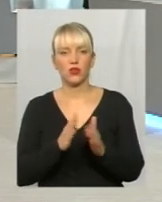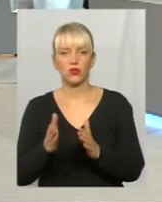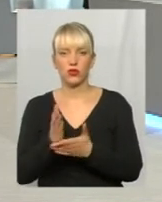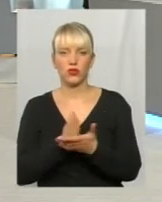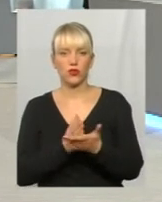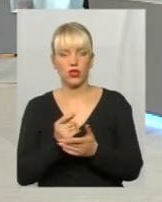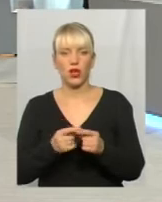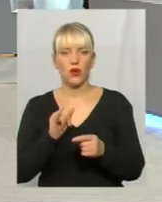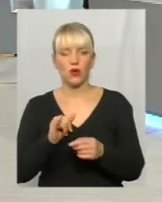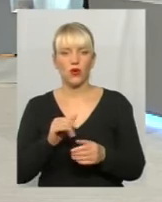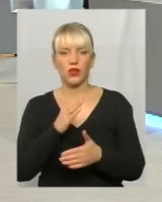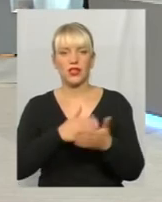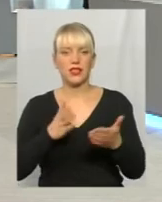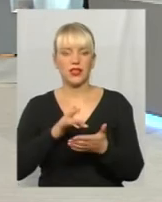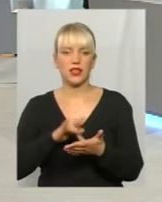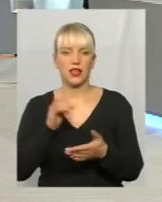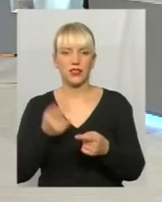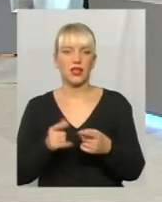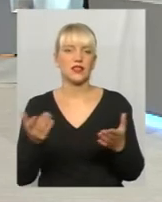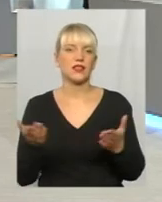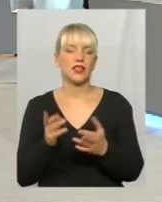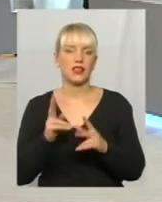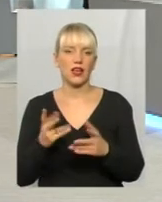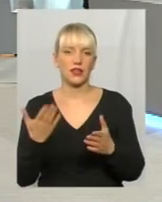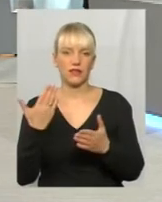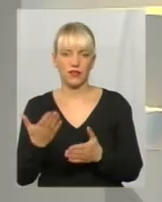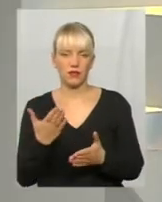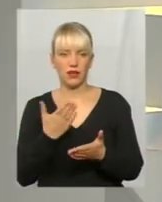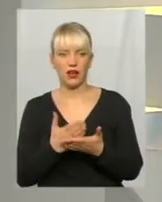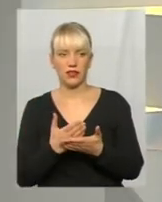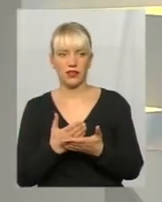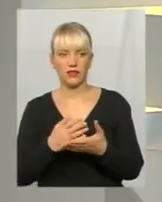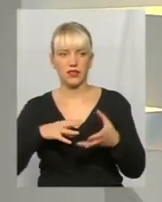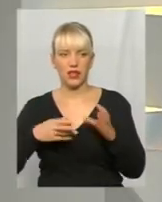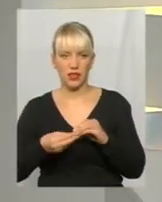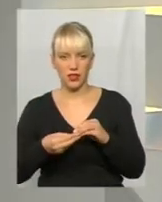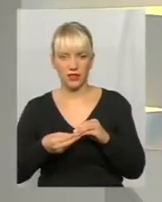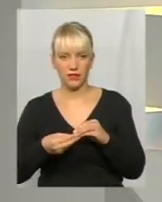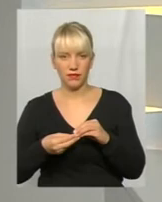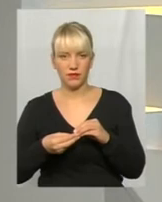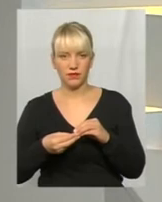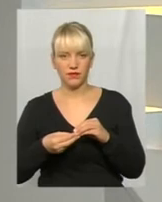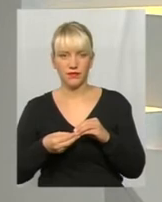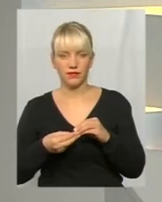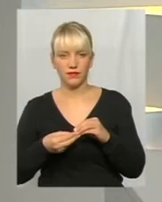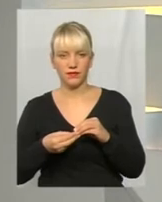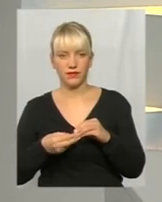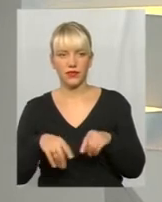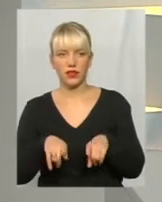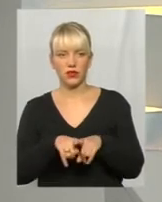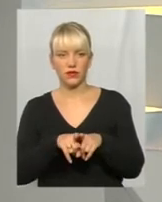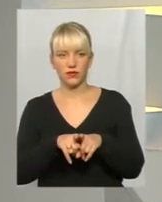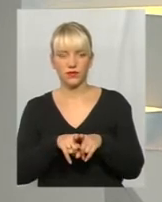децентралізації, яка зараз відбувається? Який ви взагалі маєте таку,